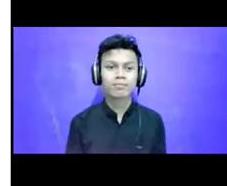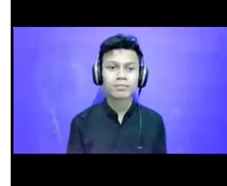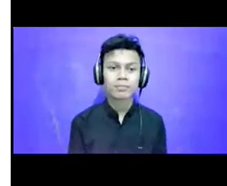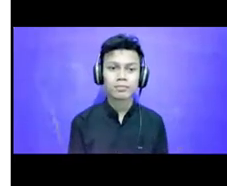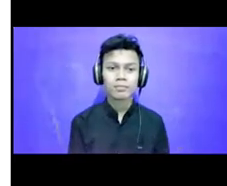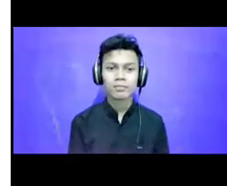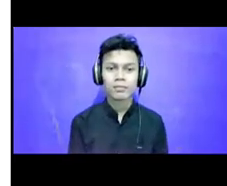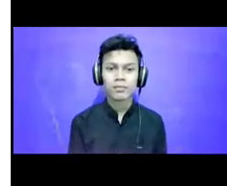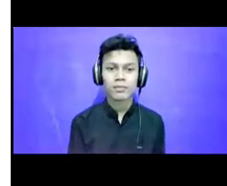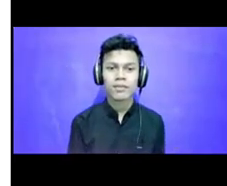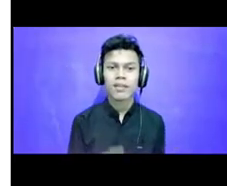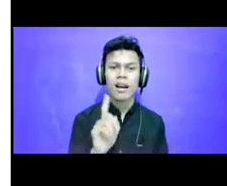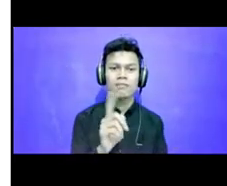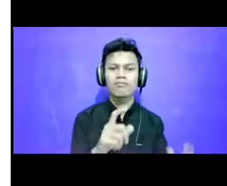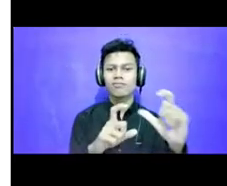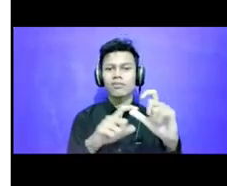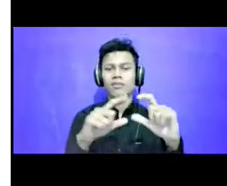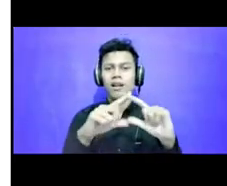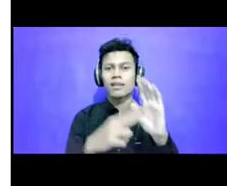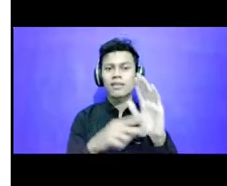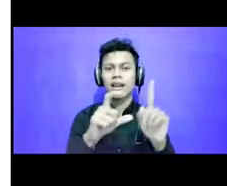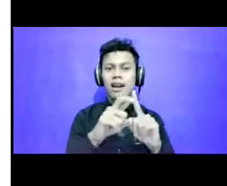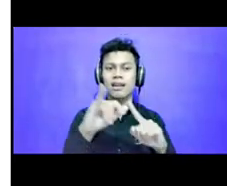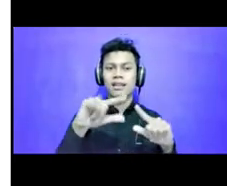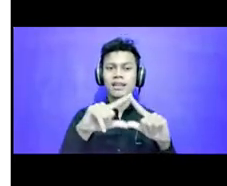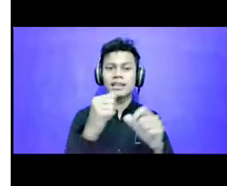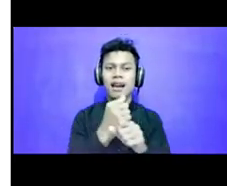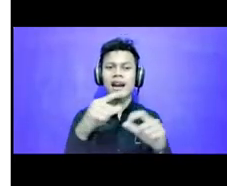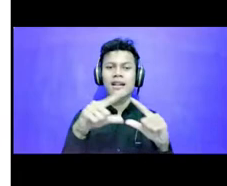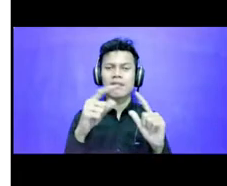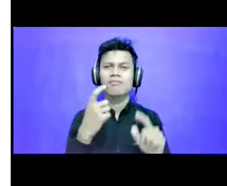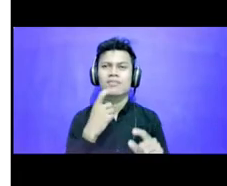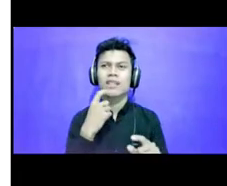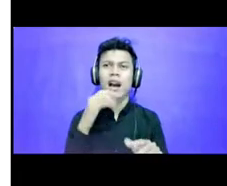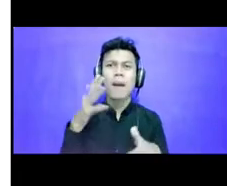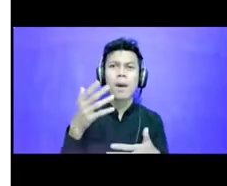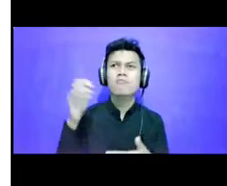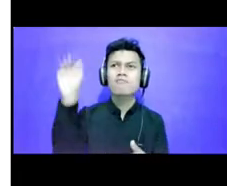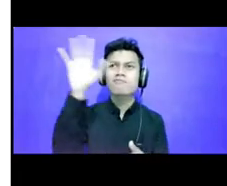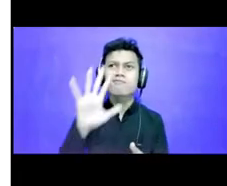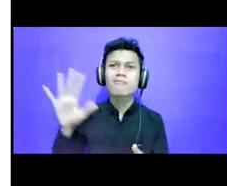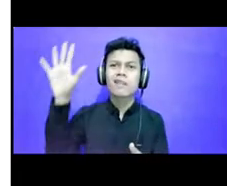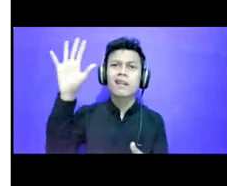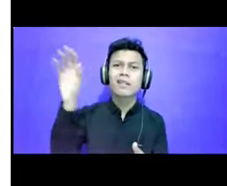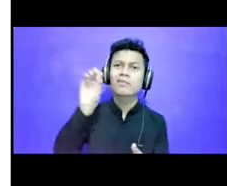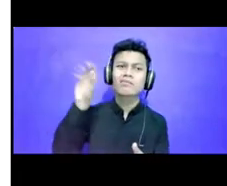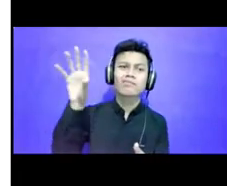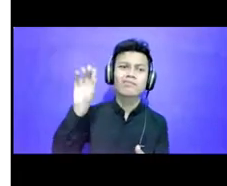Sandiaga soal angka pencemaran udara Jakarta Ini juga yang dilakukan oleh teman-teman Tirto Bagaimana